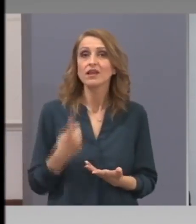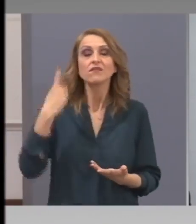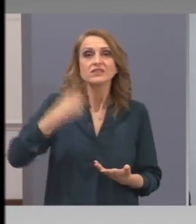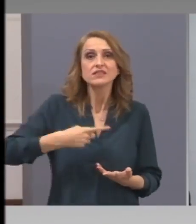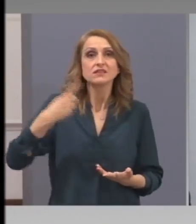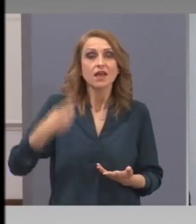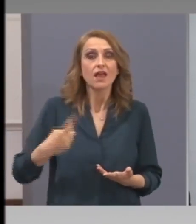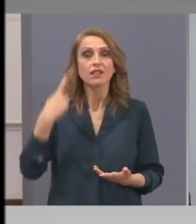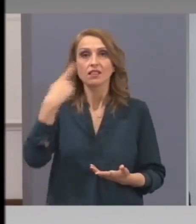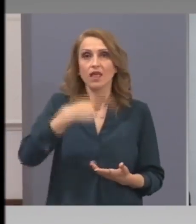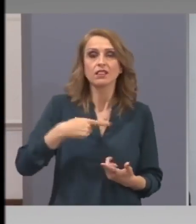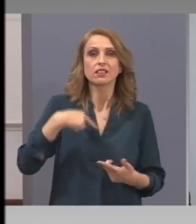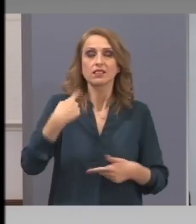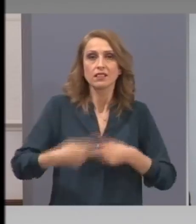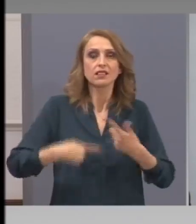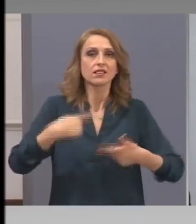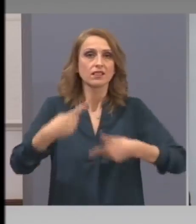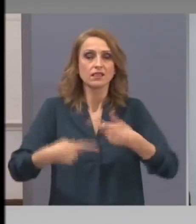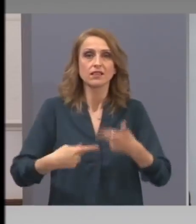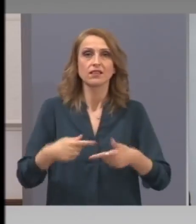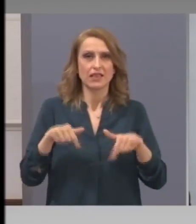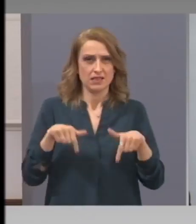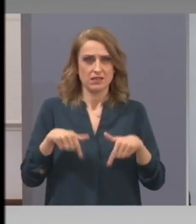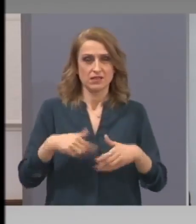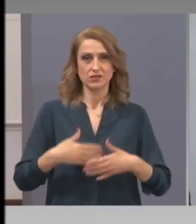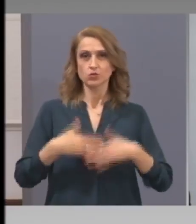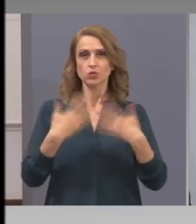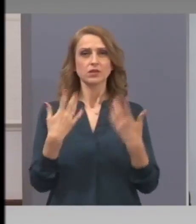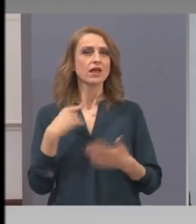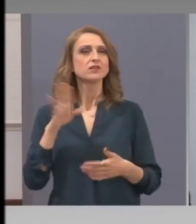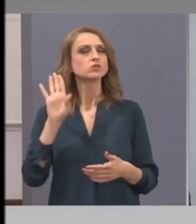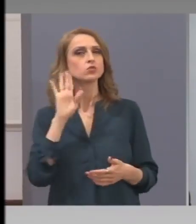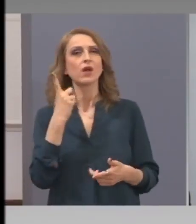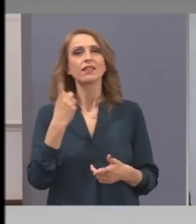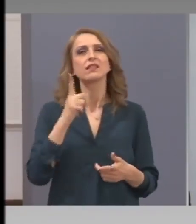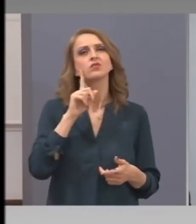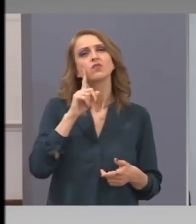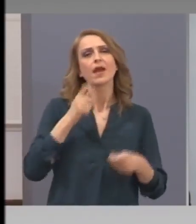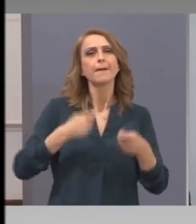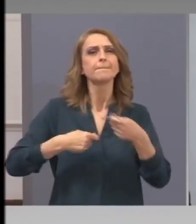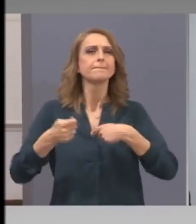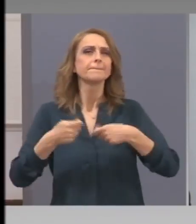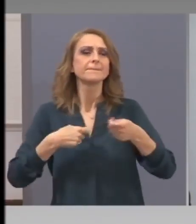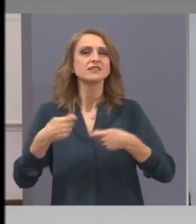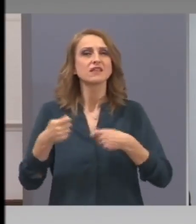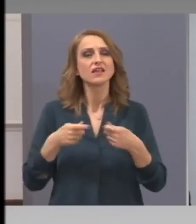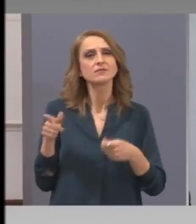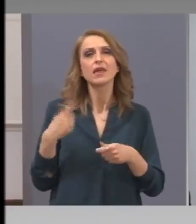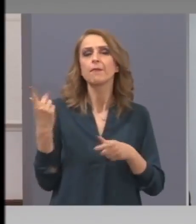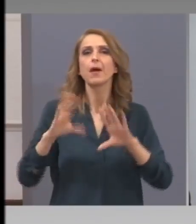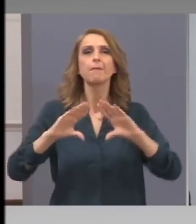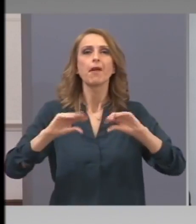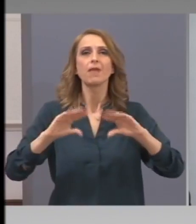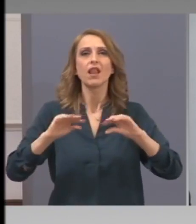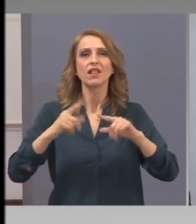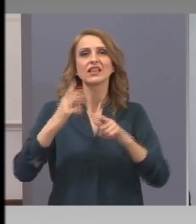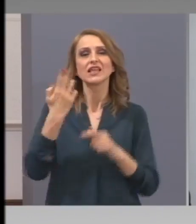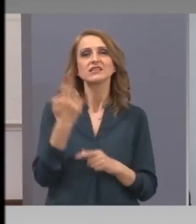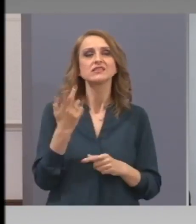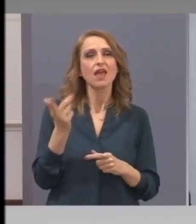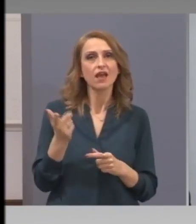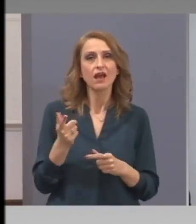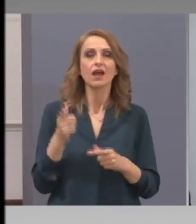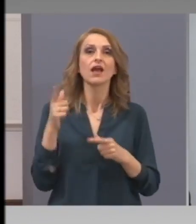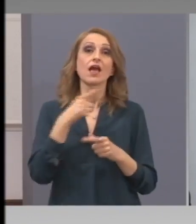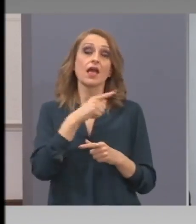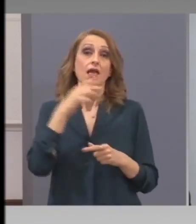ден ще се трансформира. Аз сутринта чух един бизнесмен от Банско с Мевеленцех, накарах министера Нанев да го